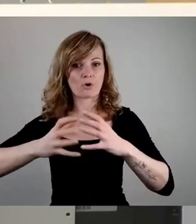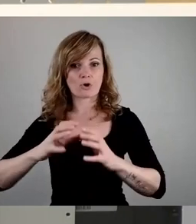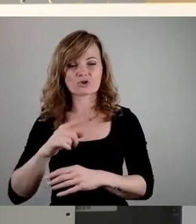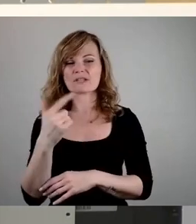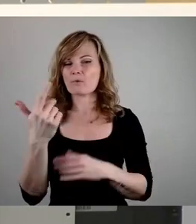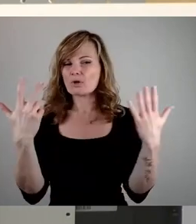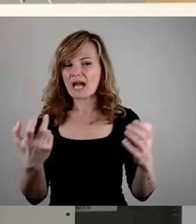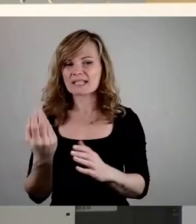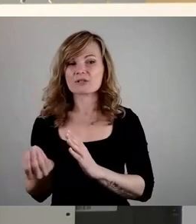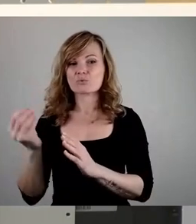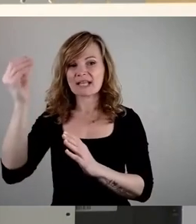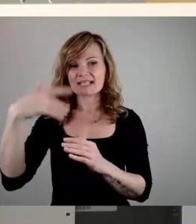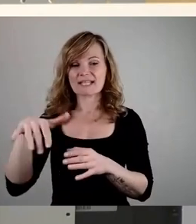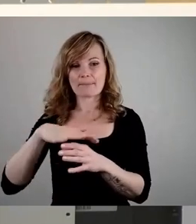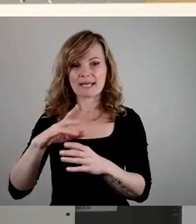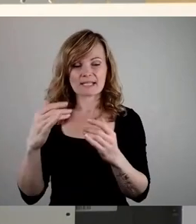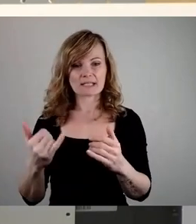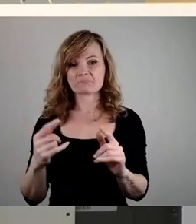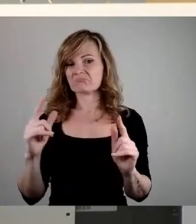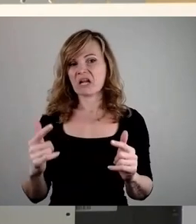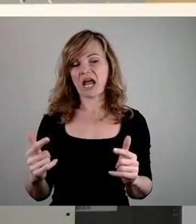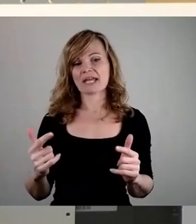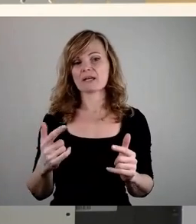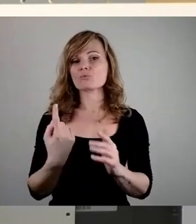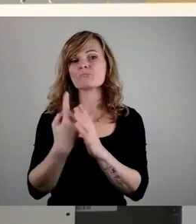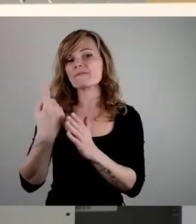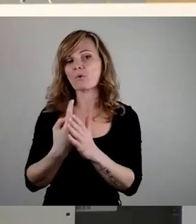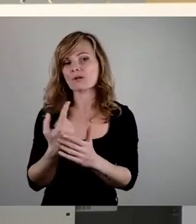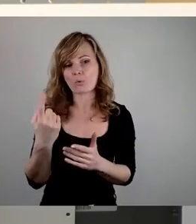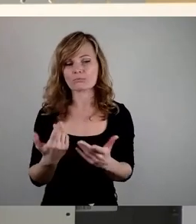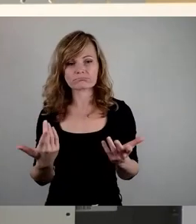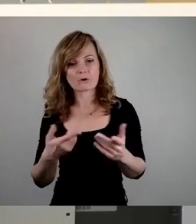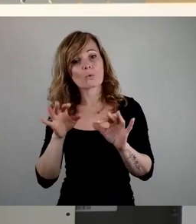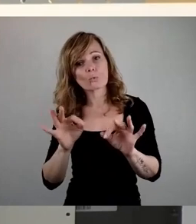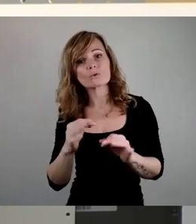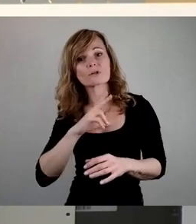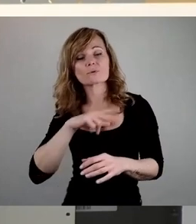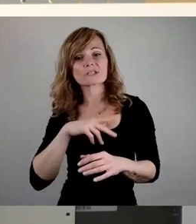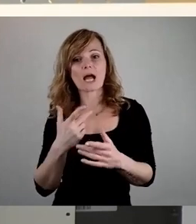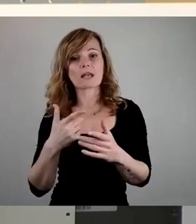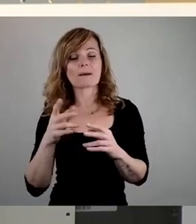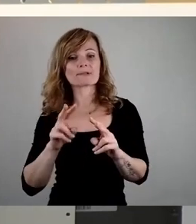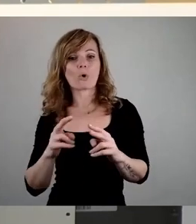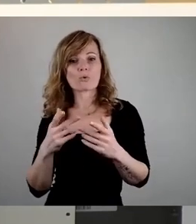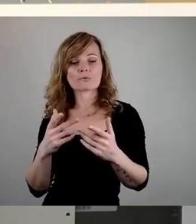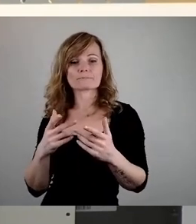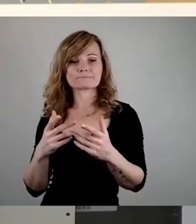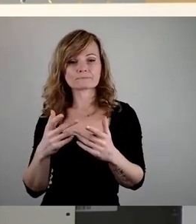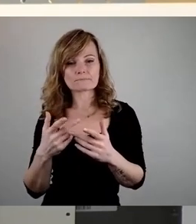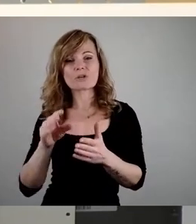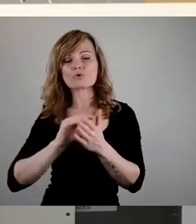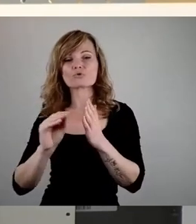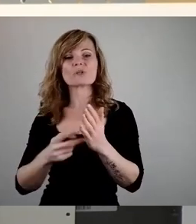zusätzliche Plätze sind keine Überforderung. Dort gibt es eine gute soziale Betreuung. Der Schulstandort,